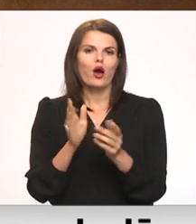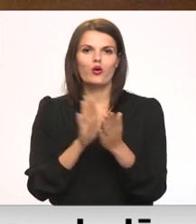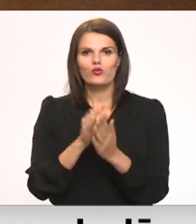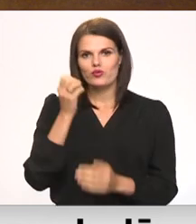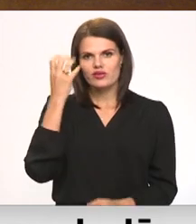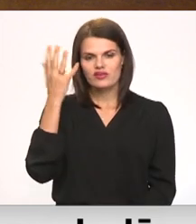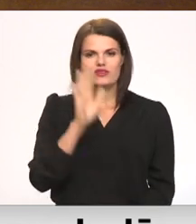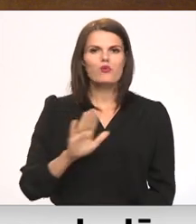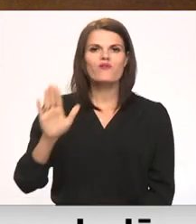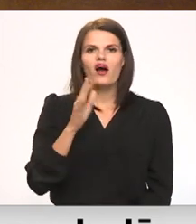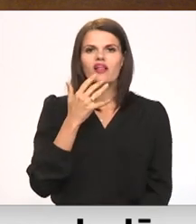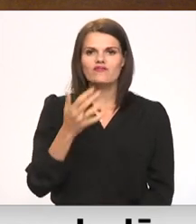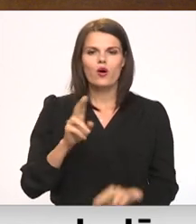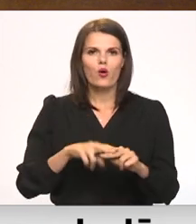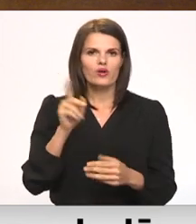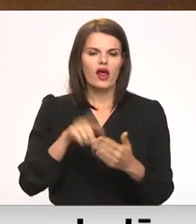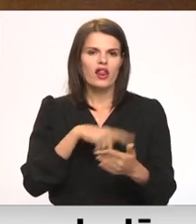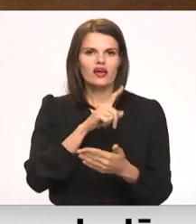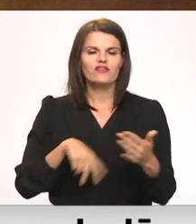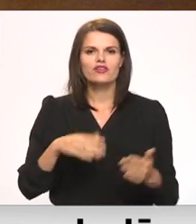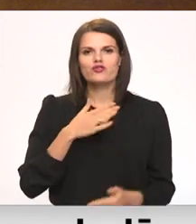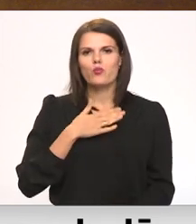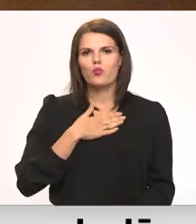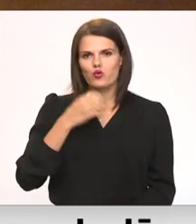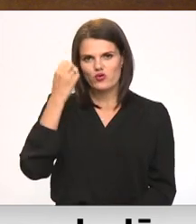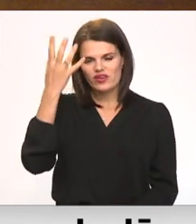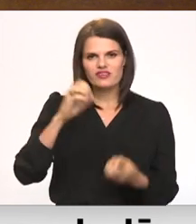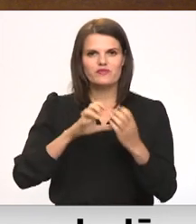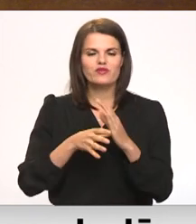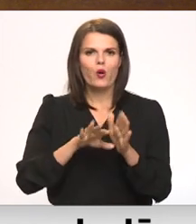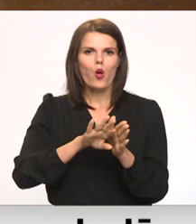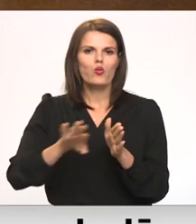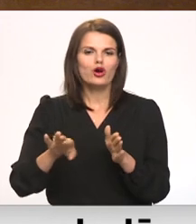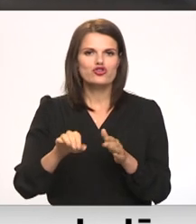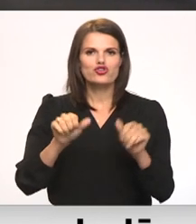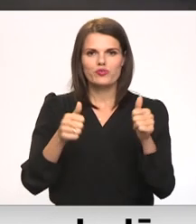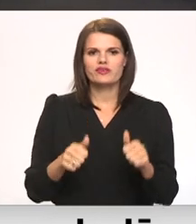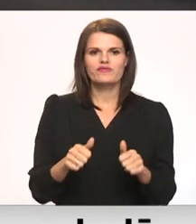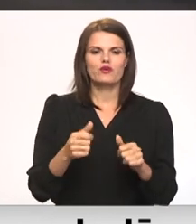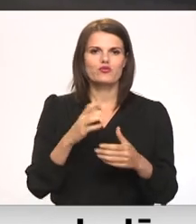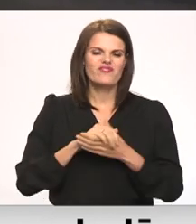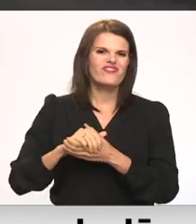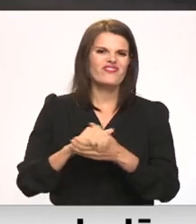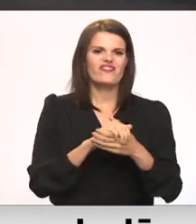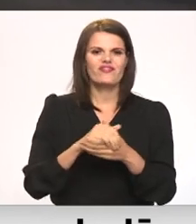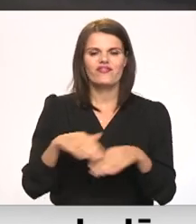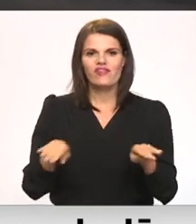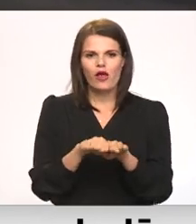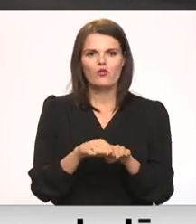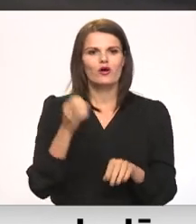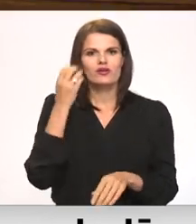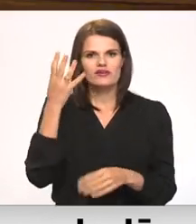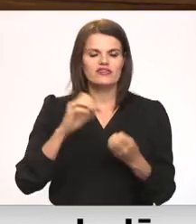valodā un likvidēsim mūsu izglītības sistēmas nošķirtību, faktiski izveidosim vienotu izglītības sistēmu